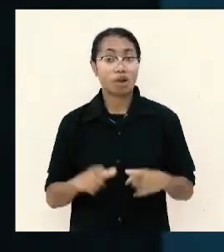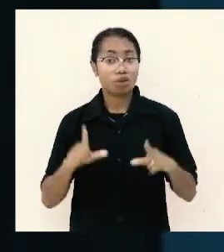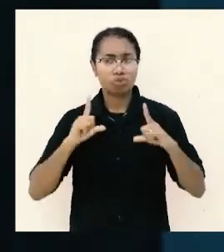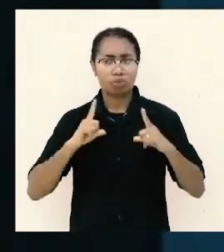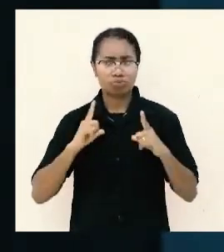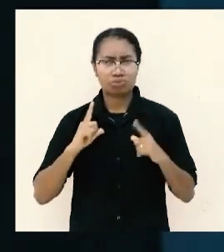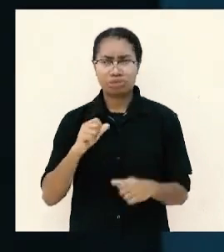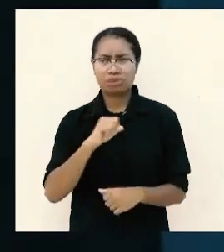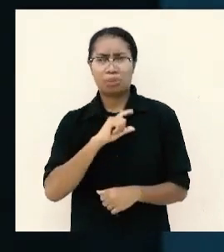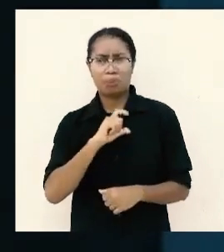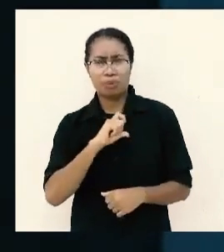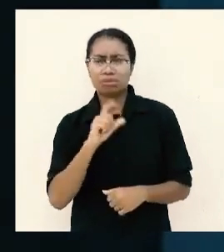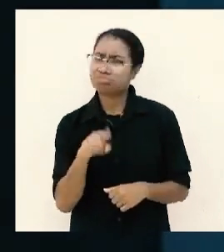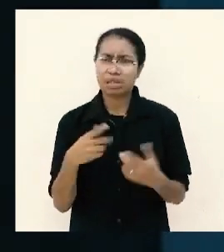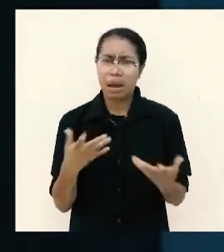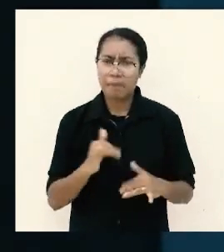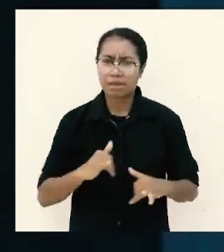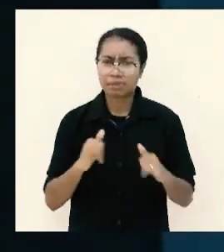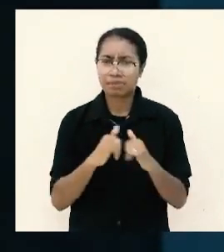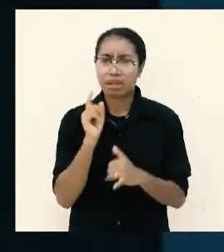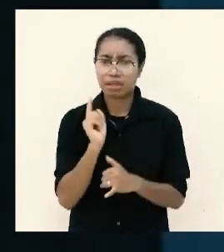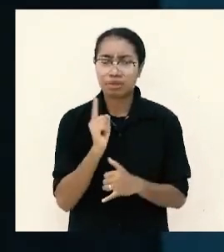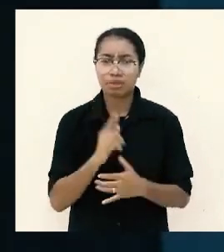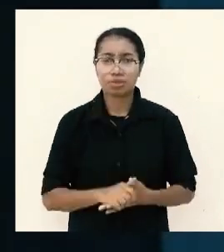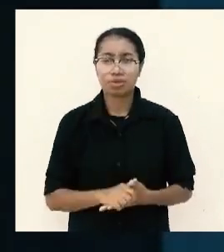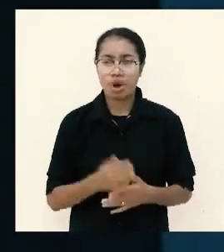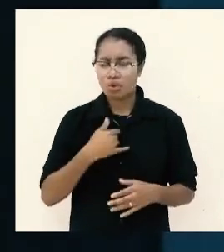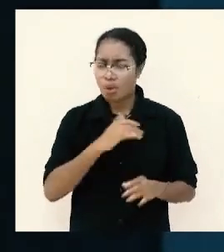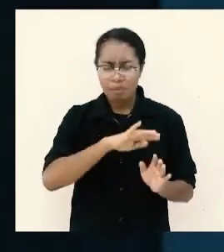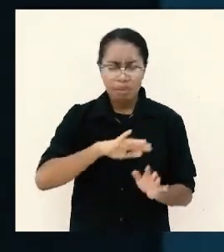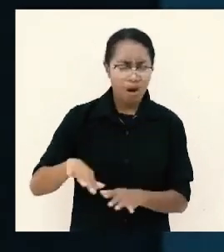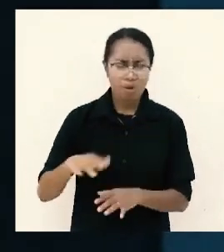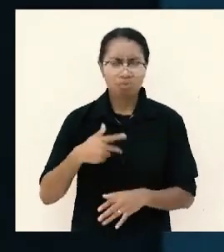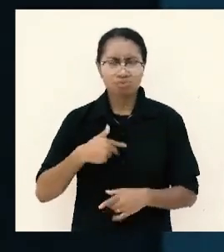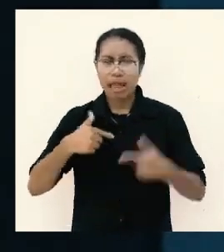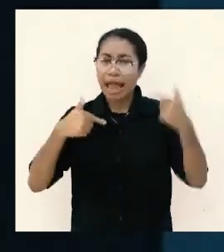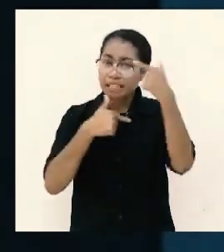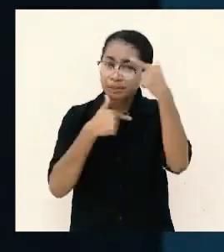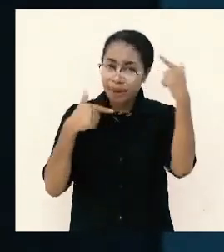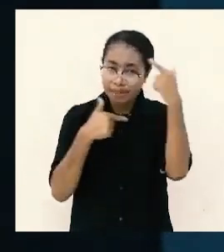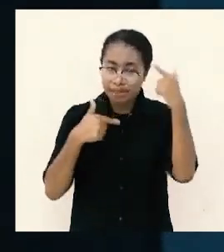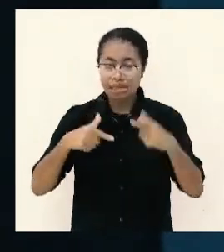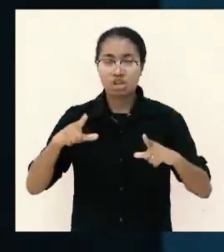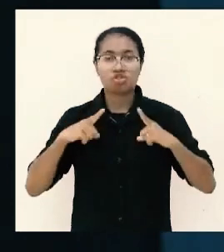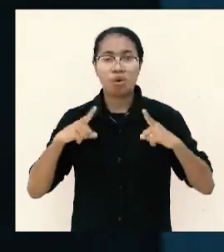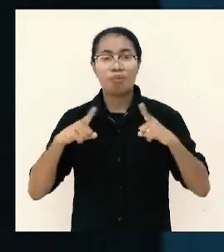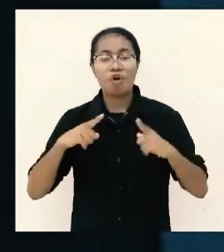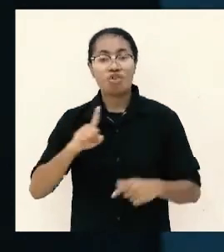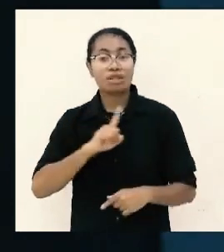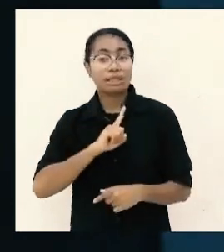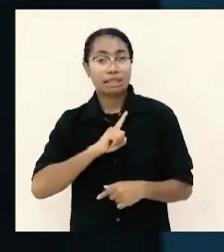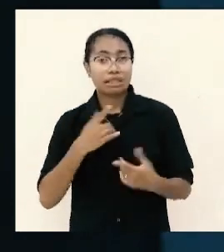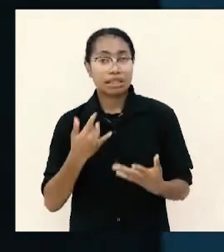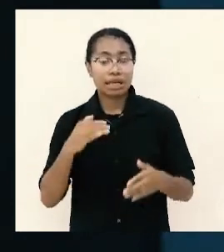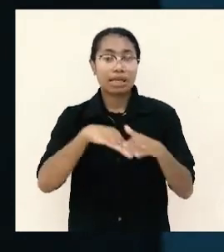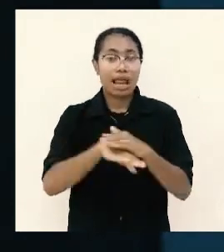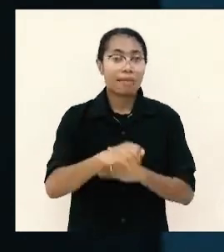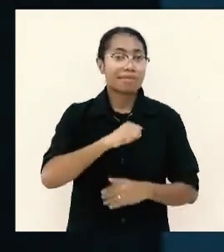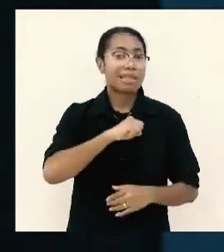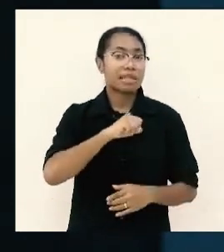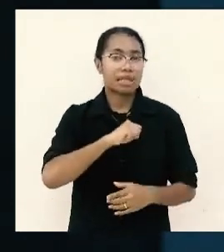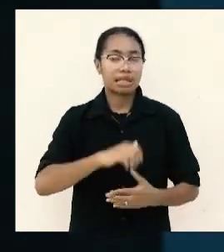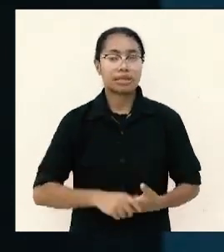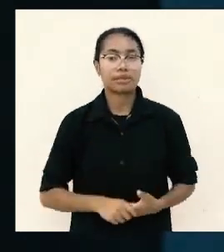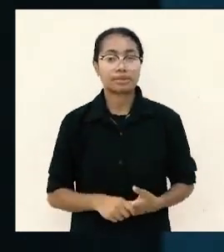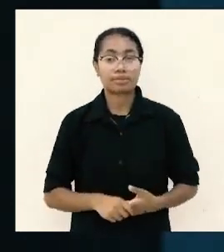menolak pemberian orang bisa jadi adalah ekspresi kesombongan yang ada di dalam diri kita